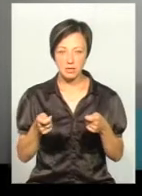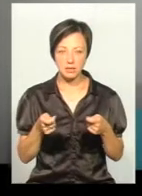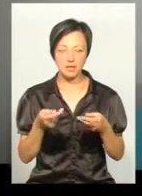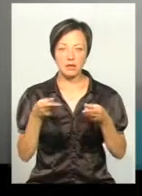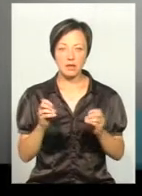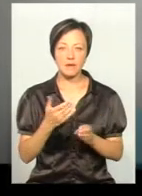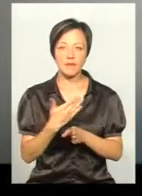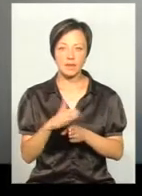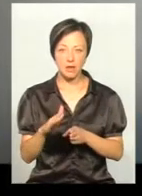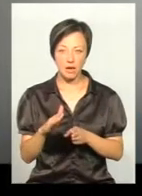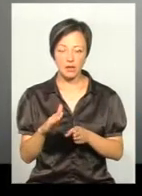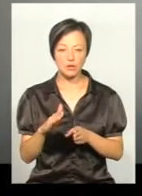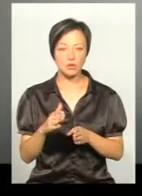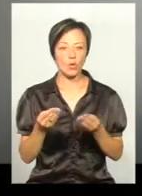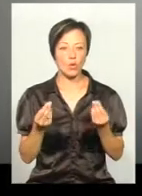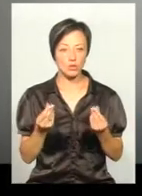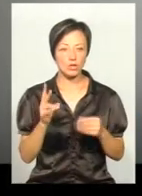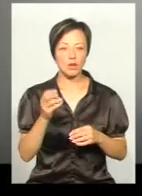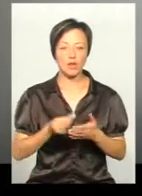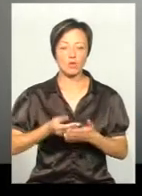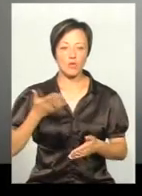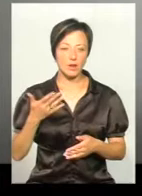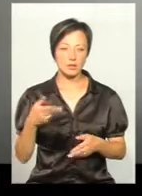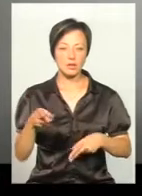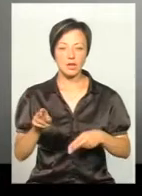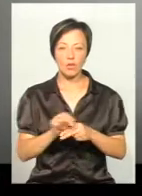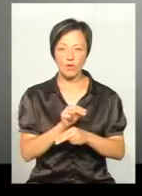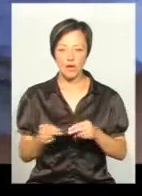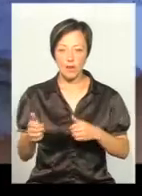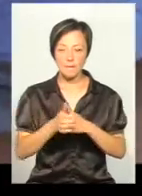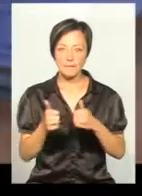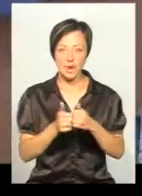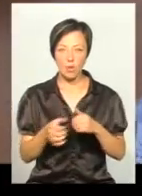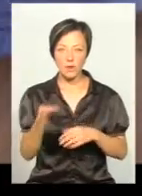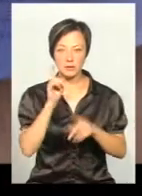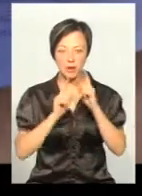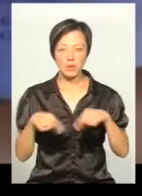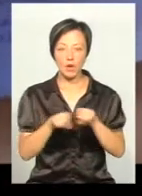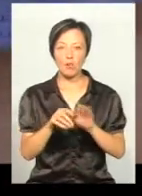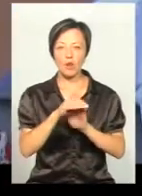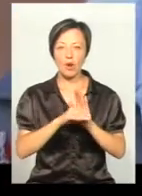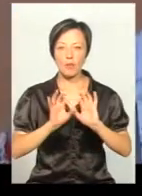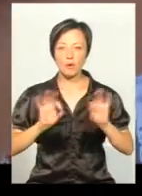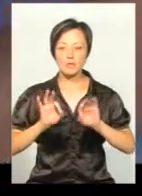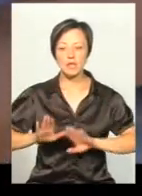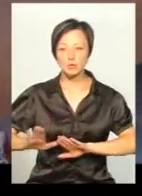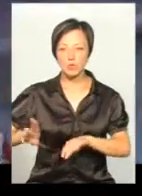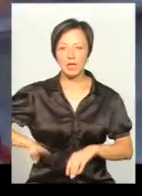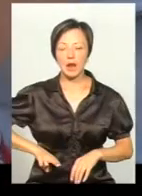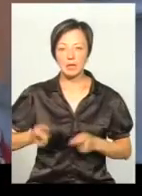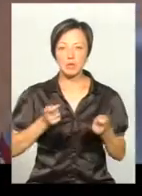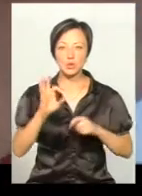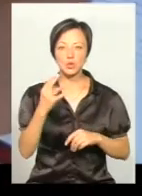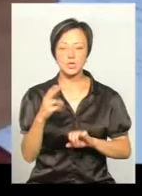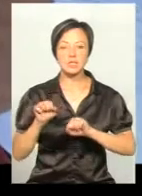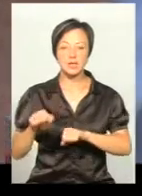де відділяється кошти на дороговарчісне лікування, при обласній раді. Про таку програму розповів заступник директора департаменту